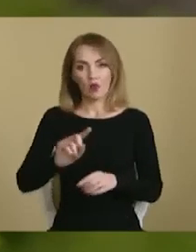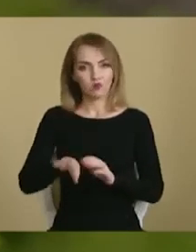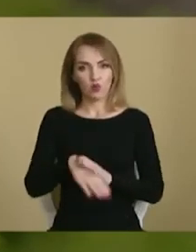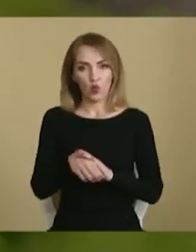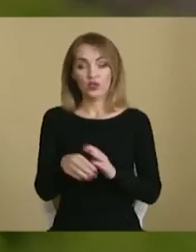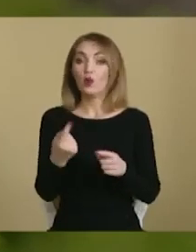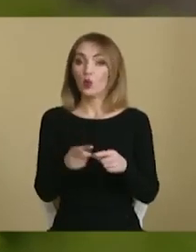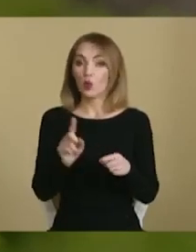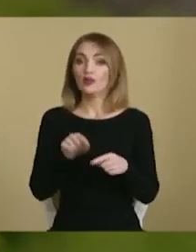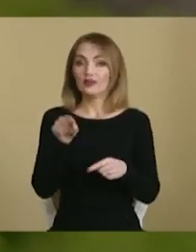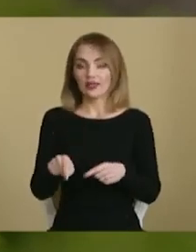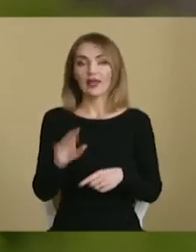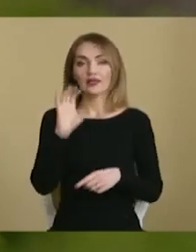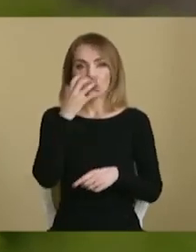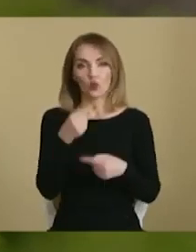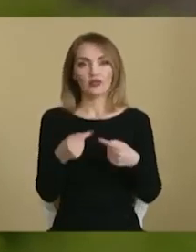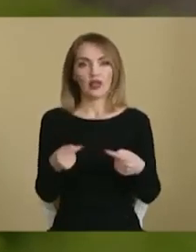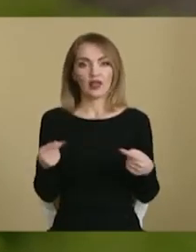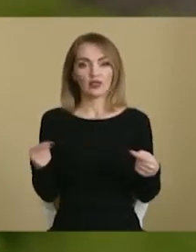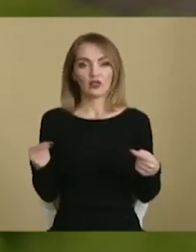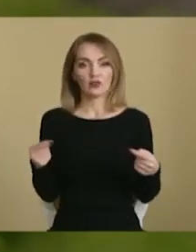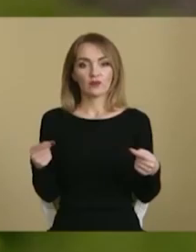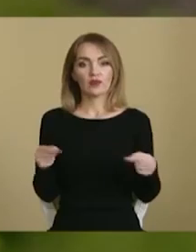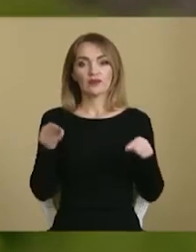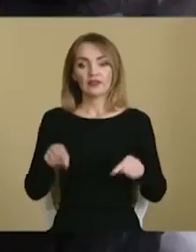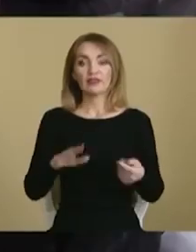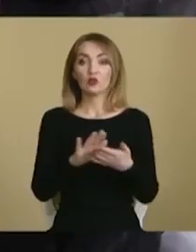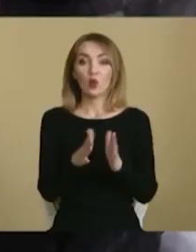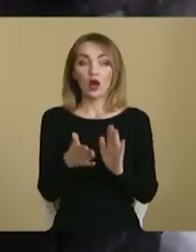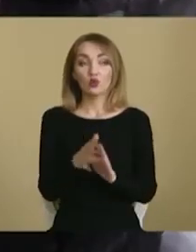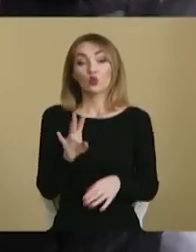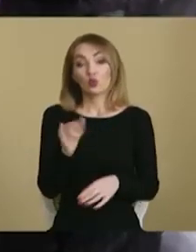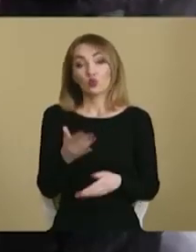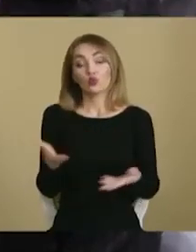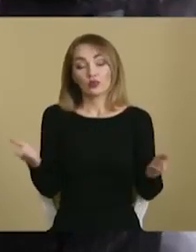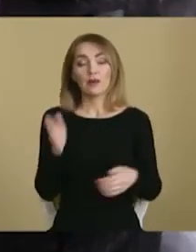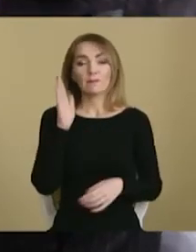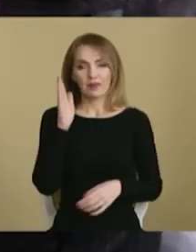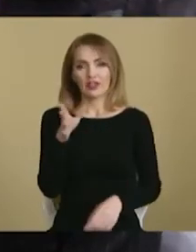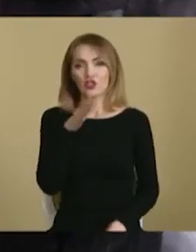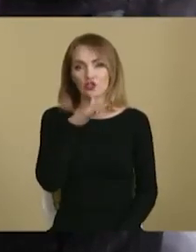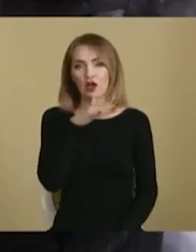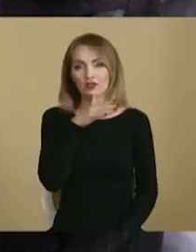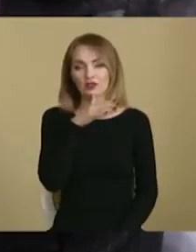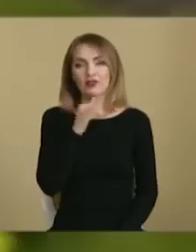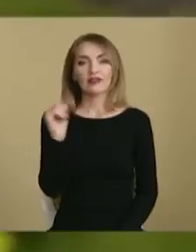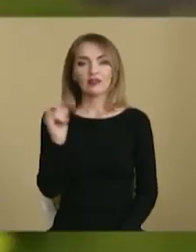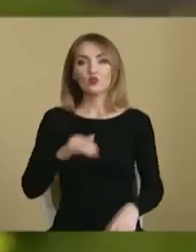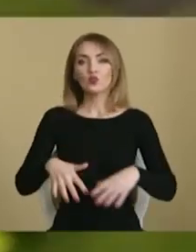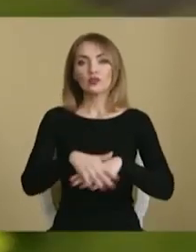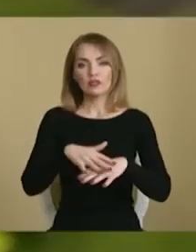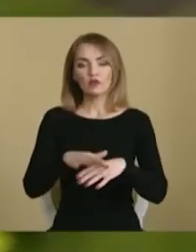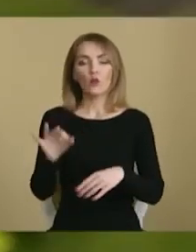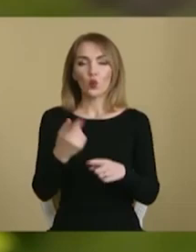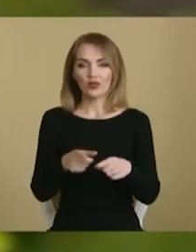Це серйозні речі в цій ситуації. Ну, прийде час, і суспільство